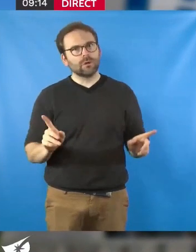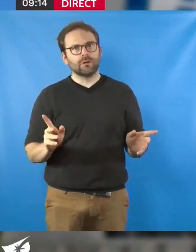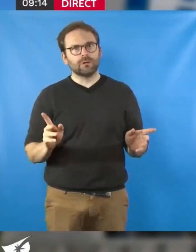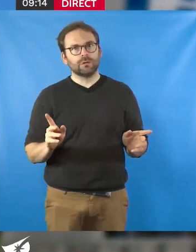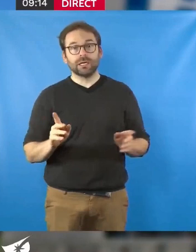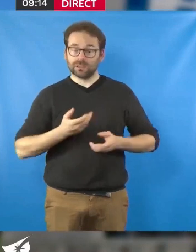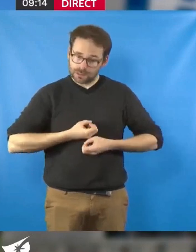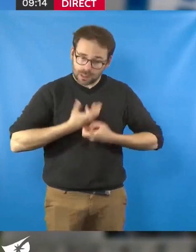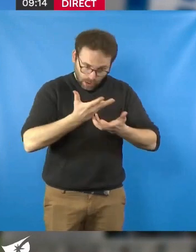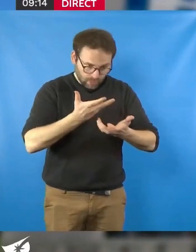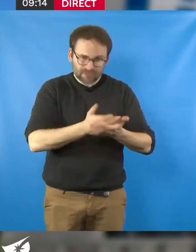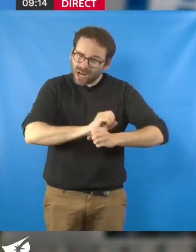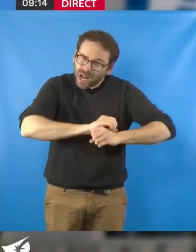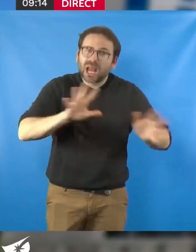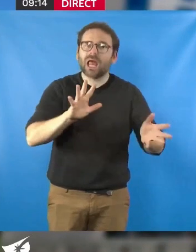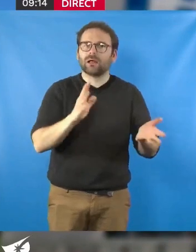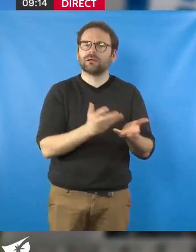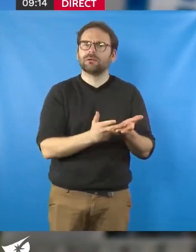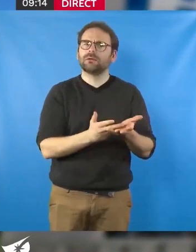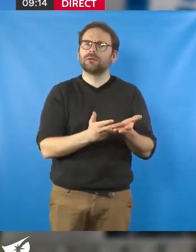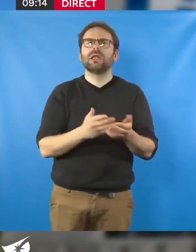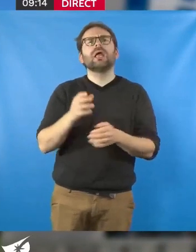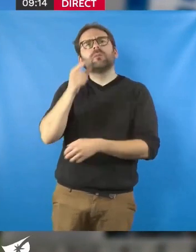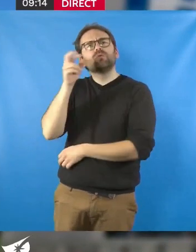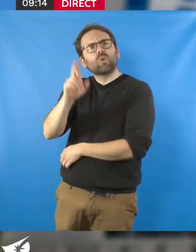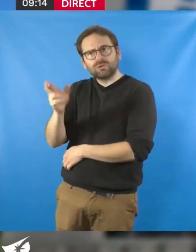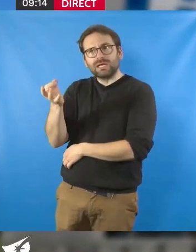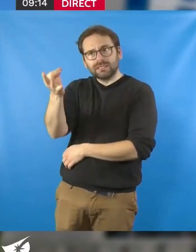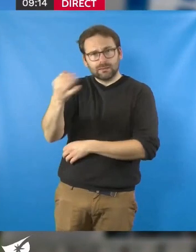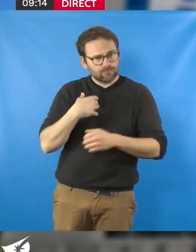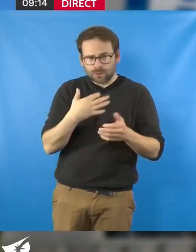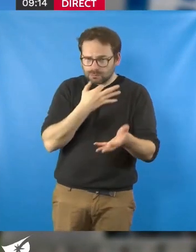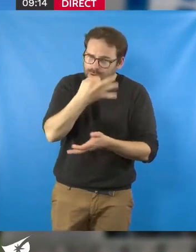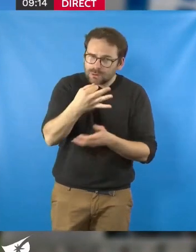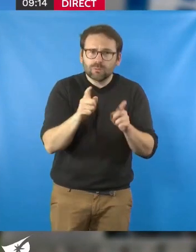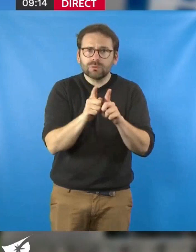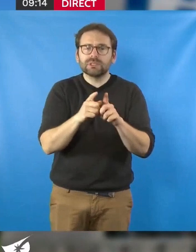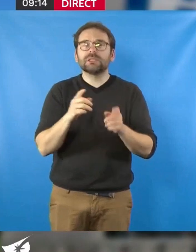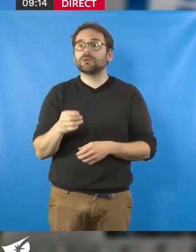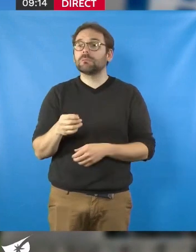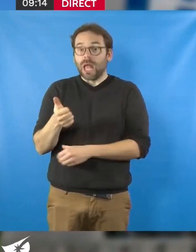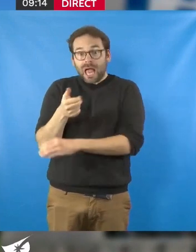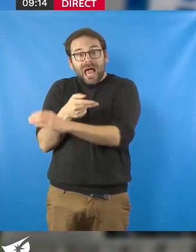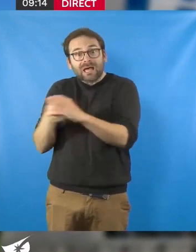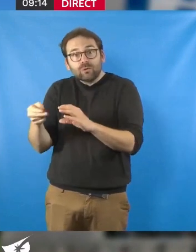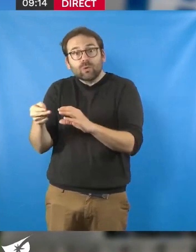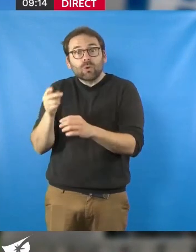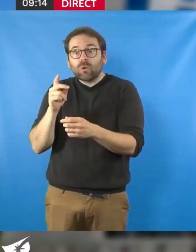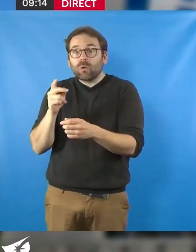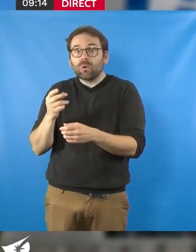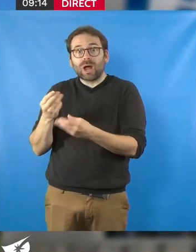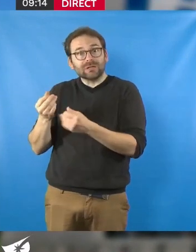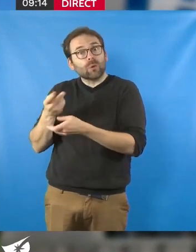Très clair sur les contenus, c'est redire ce que vient d'évoquer M. Roussel. Il n'y a pas eu un euro d'argent public de la commune sur le projet